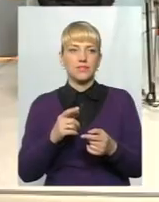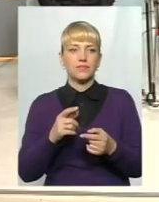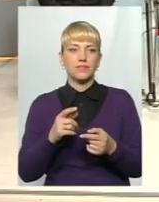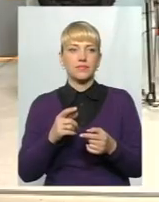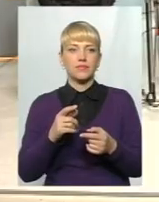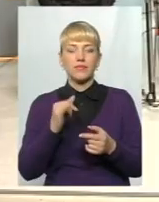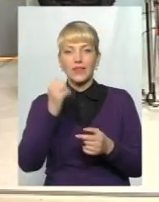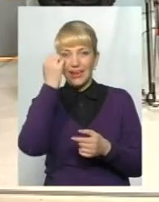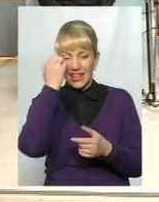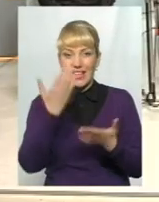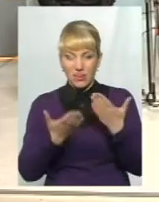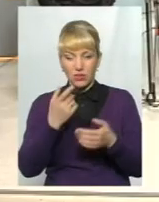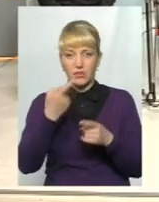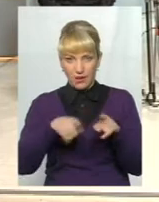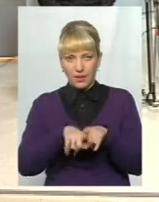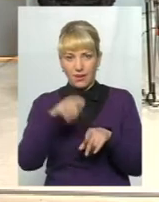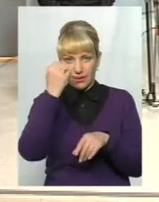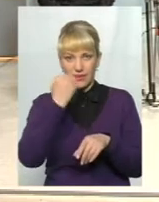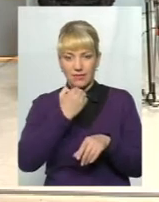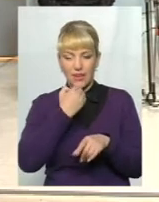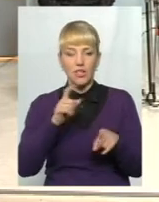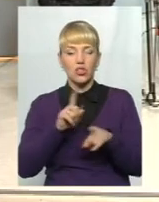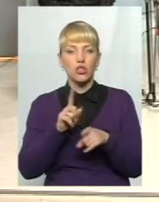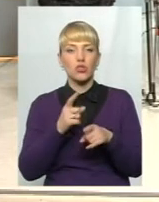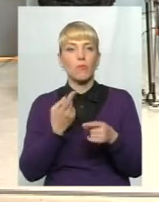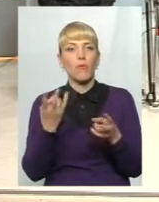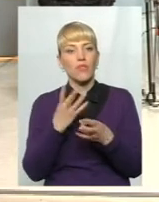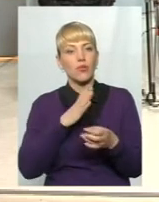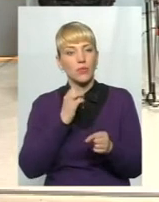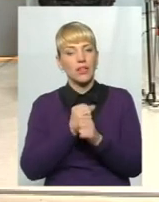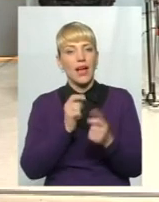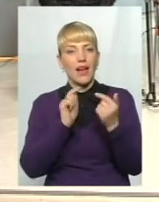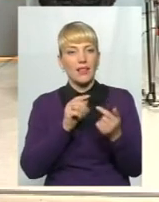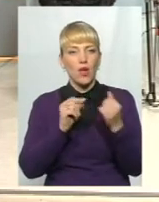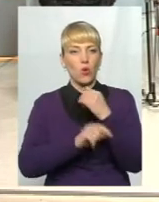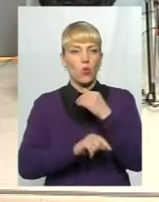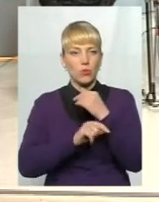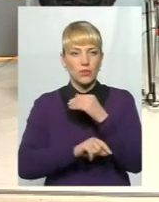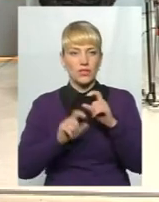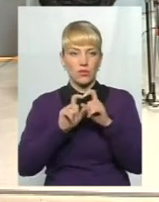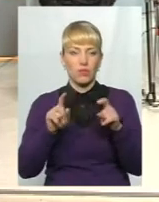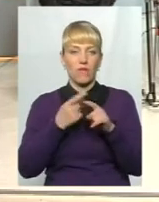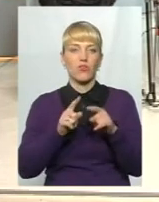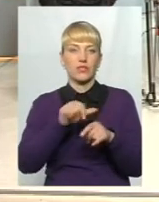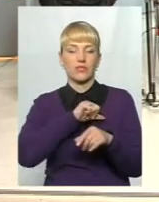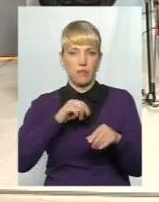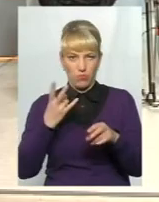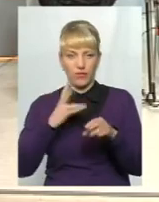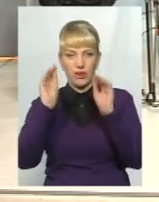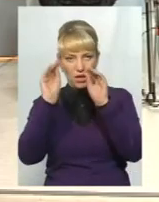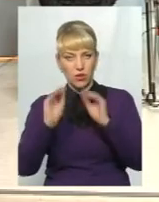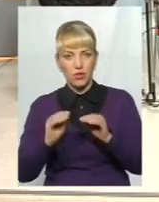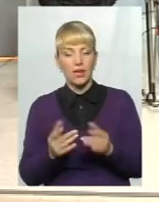якості дяки за ці дії, які мали би робити антикорупційні органи, вони зараз мають самі декларуватись. Для чого?